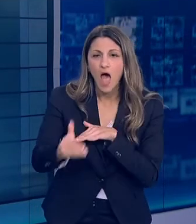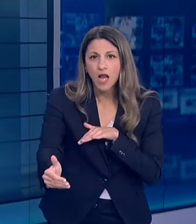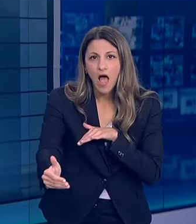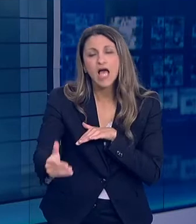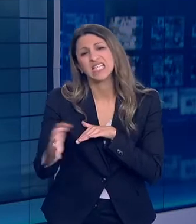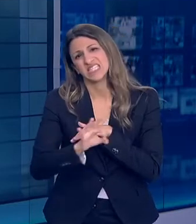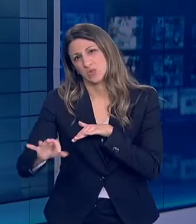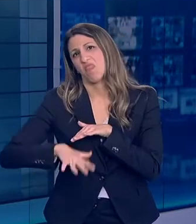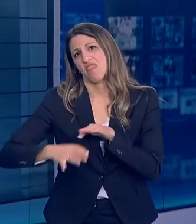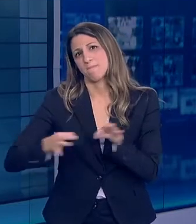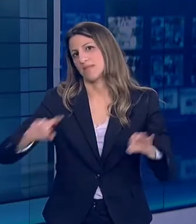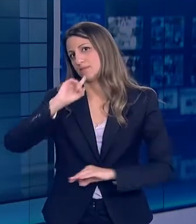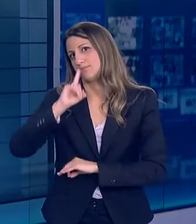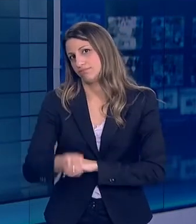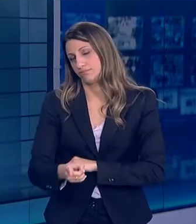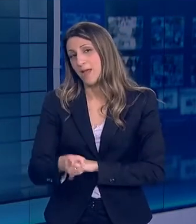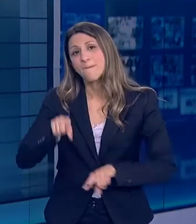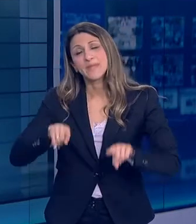χώρες Τότε όμως θα ήταν αργά